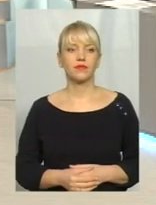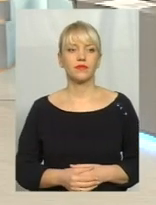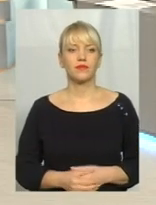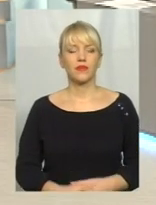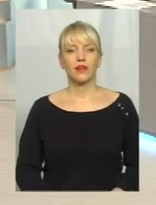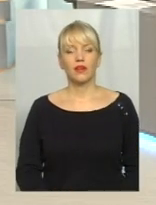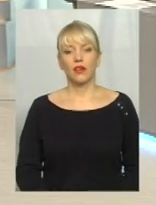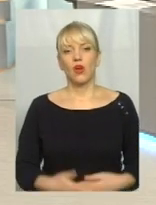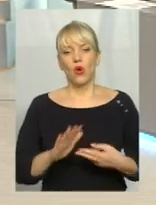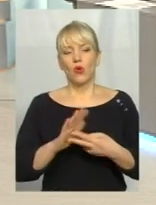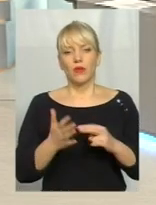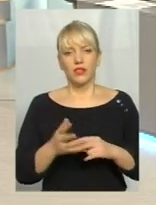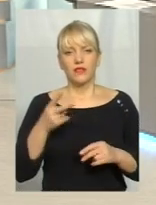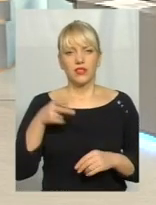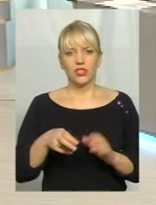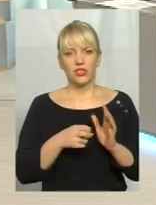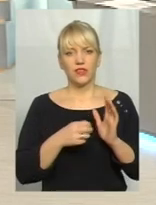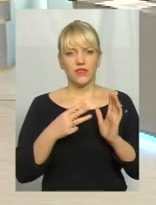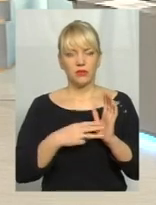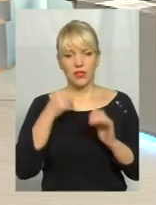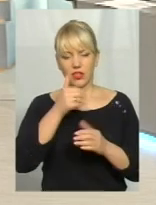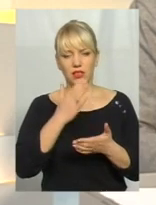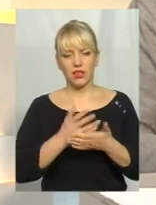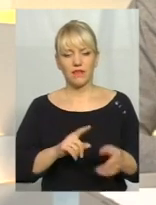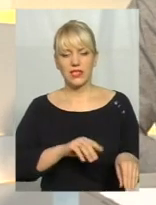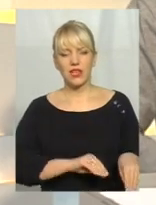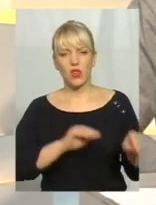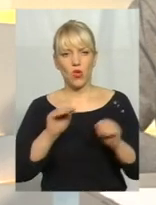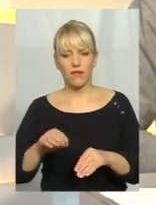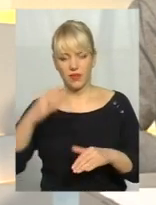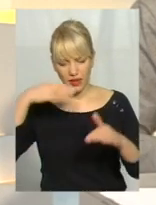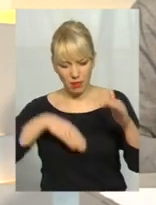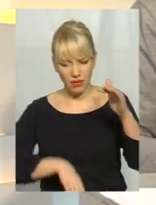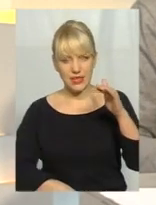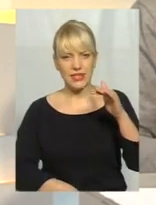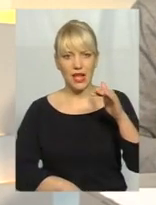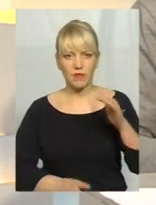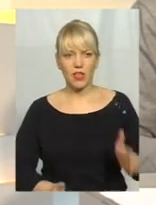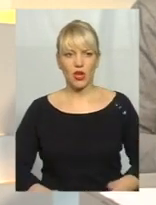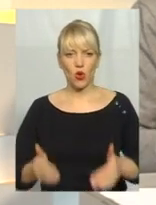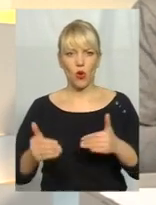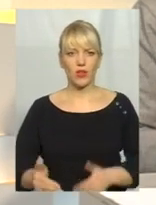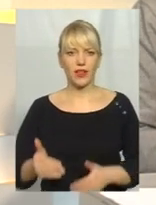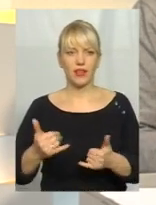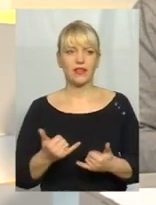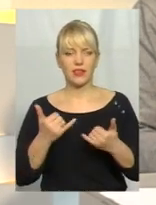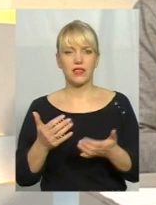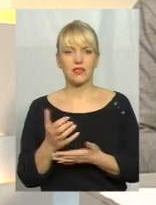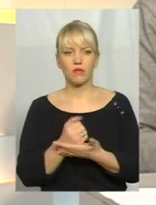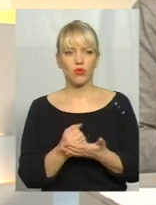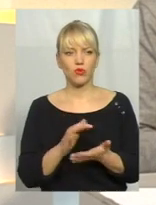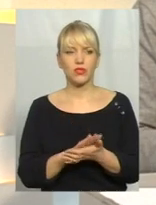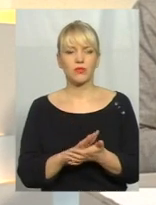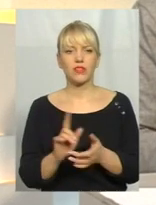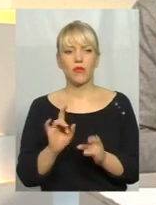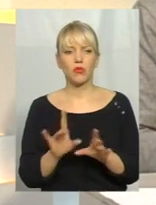У планах на 2018 рік ще є таке встановлення підземних контейнерів для збору сміття. Можете пояснити, що